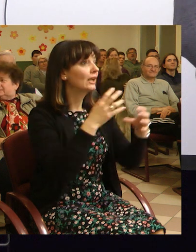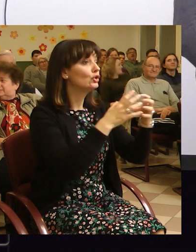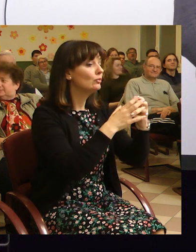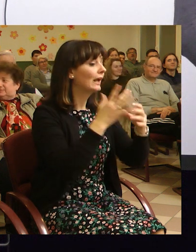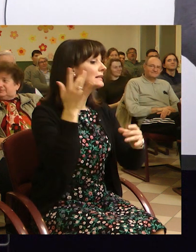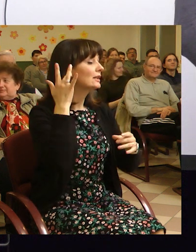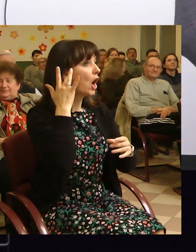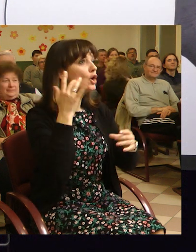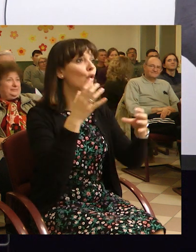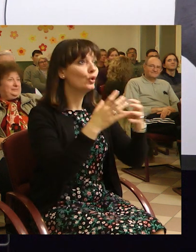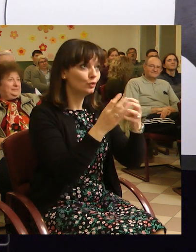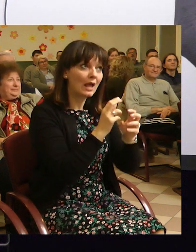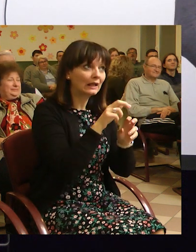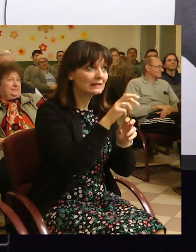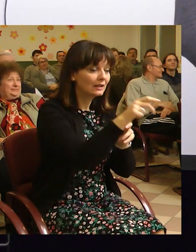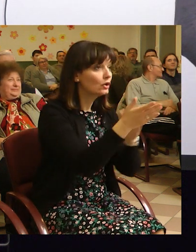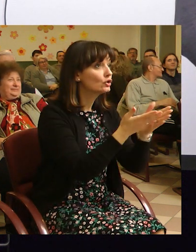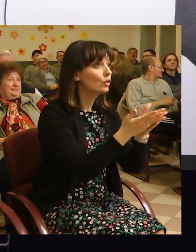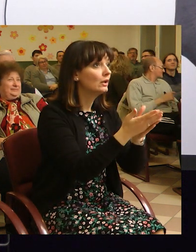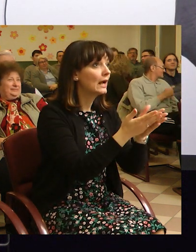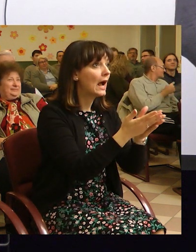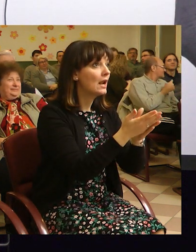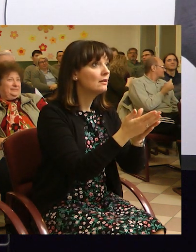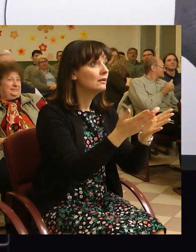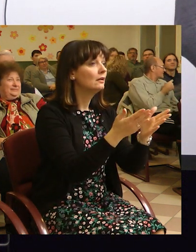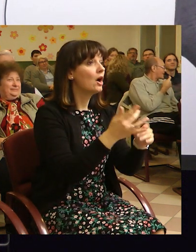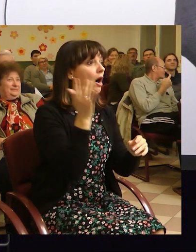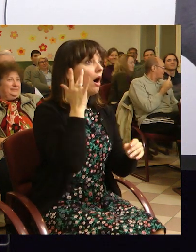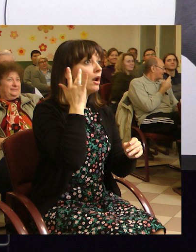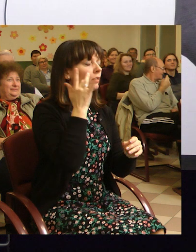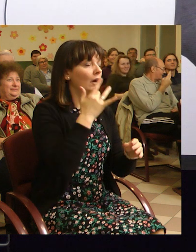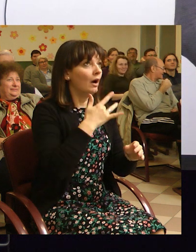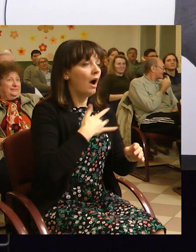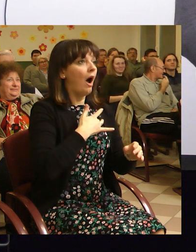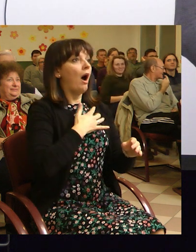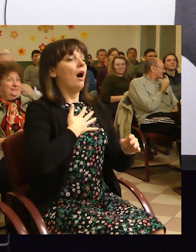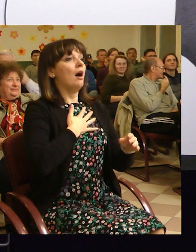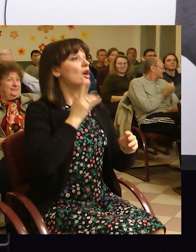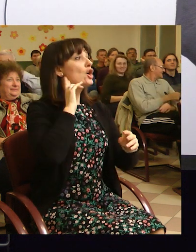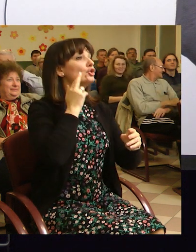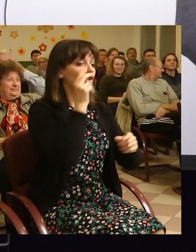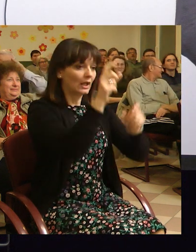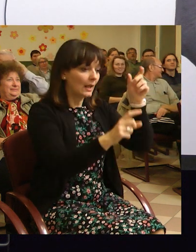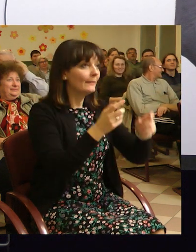gyülekezet, hogy nagyon megérinti Isten az ott lévő embereket rajtatok keresztül.